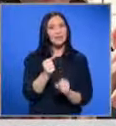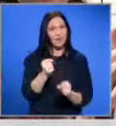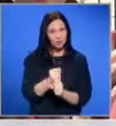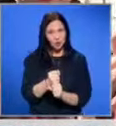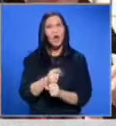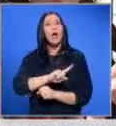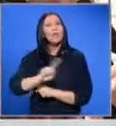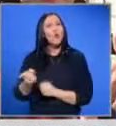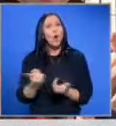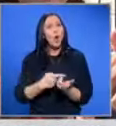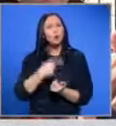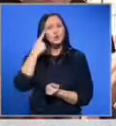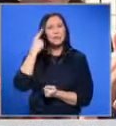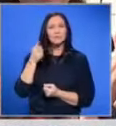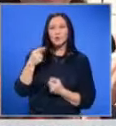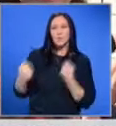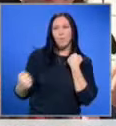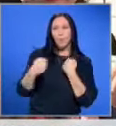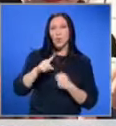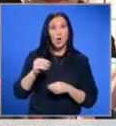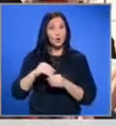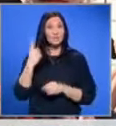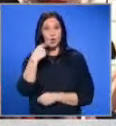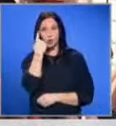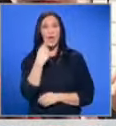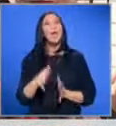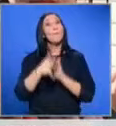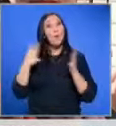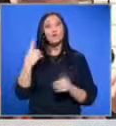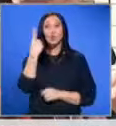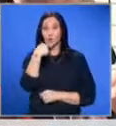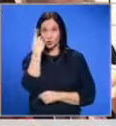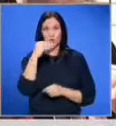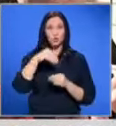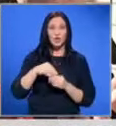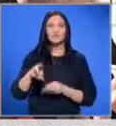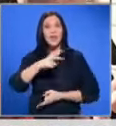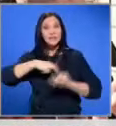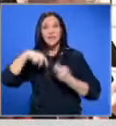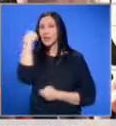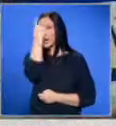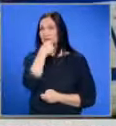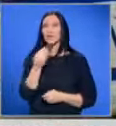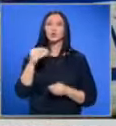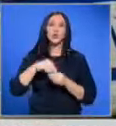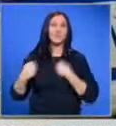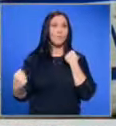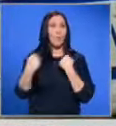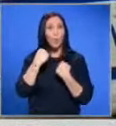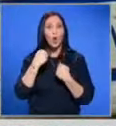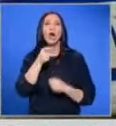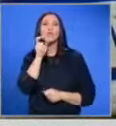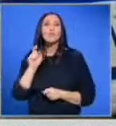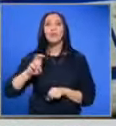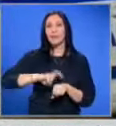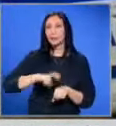Доколкото знам, в този побой не е участвало едно лице. Повече от едно лице са участвали, така че вероятно се издират лицата, които са участвали в побоя. По думите на